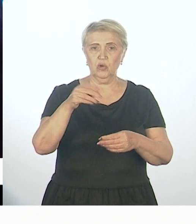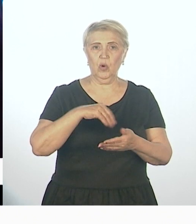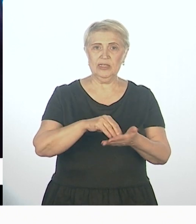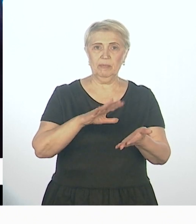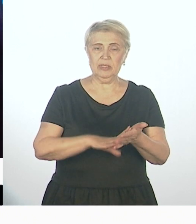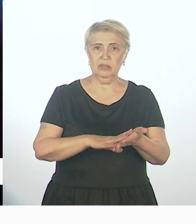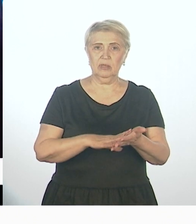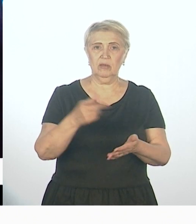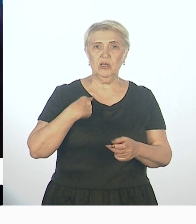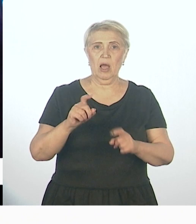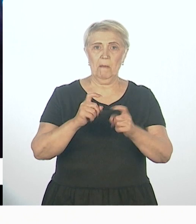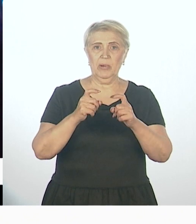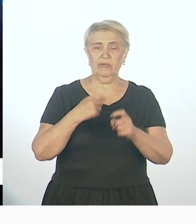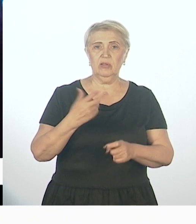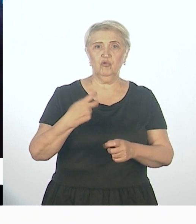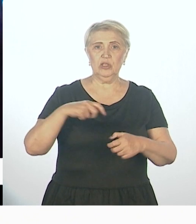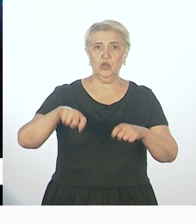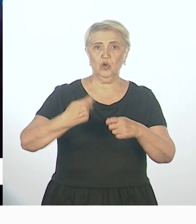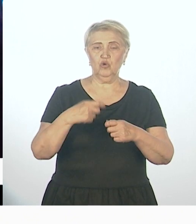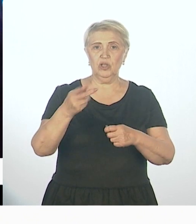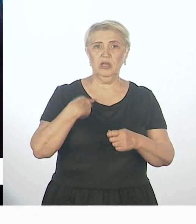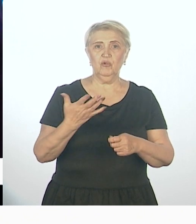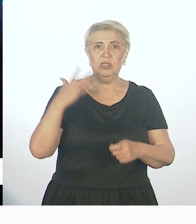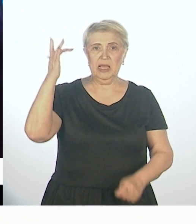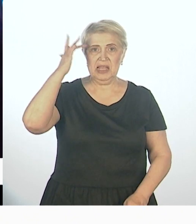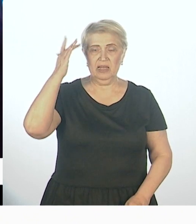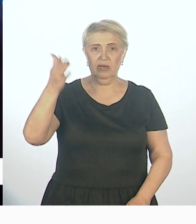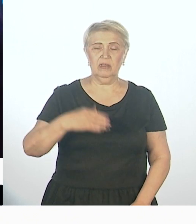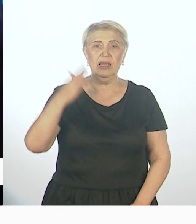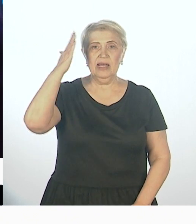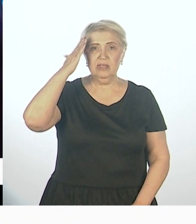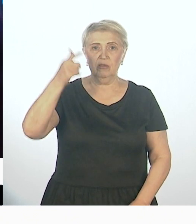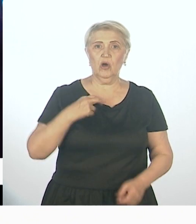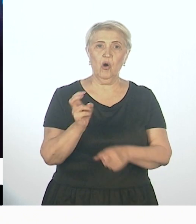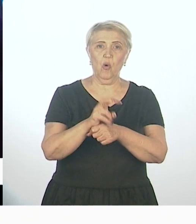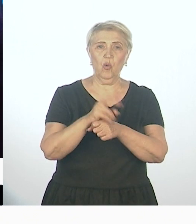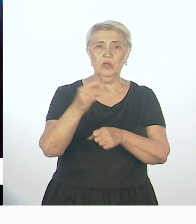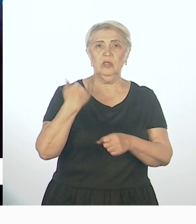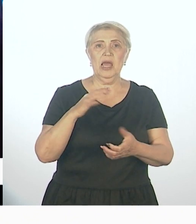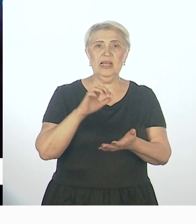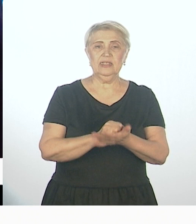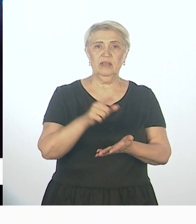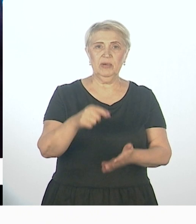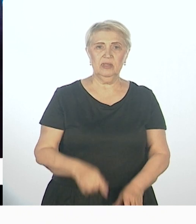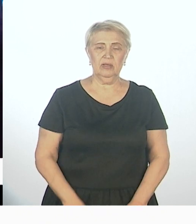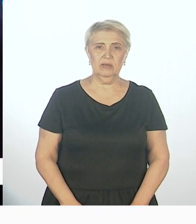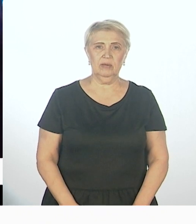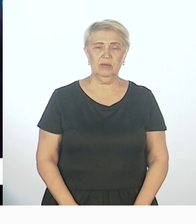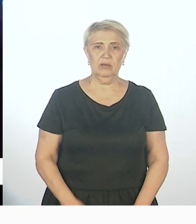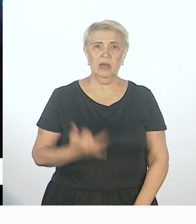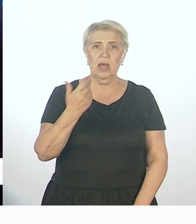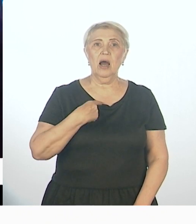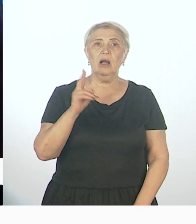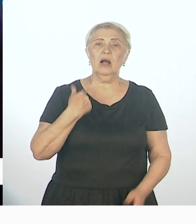тэквондо для людей с нарушением интеллекта в Хабаровске спортивных. Ходит, занимается, я хочу вам сказать, что вот как тоже представитель